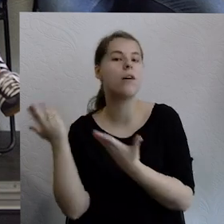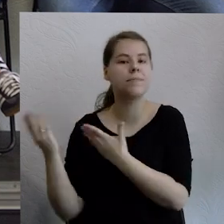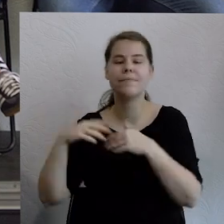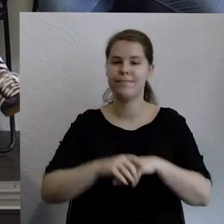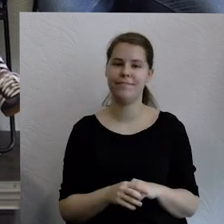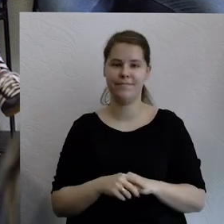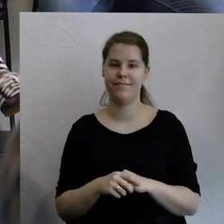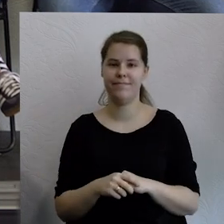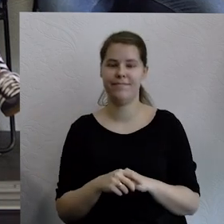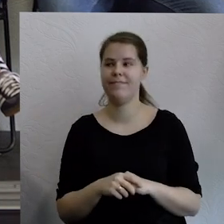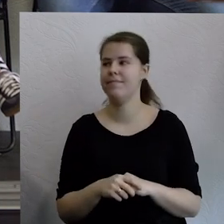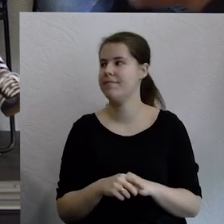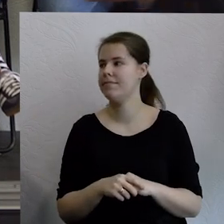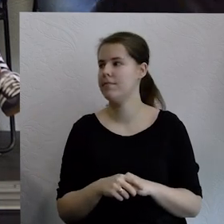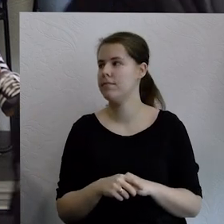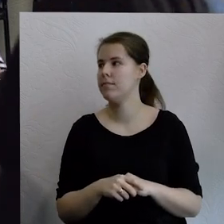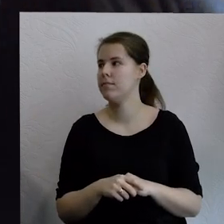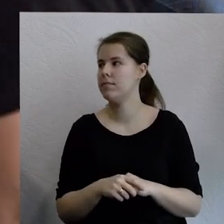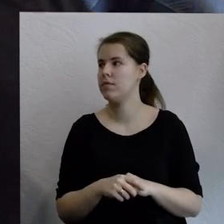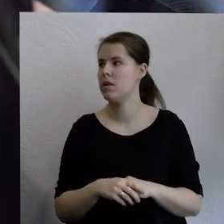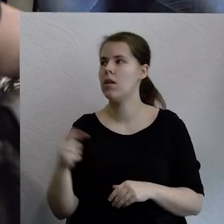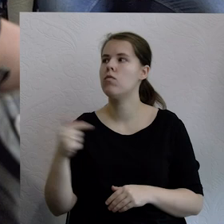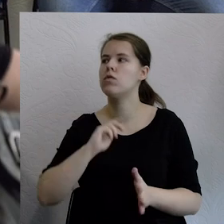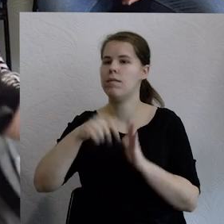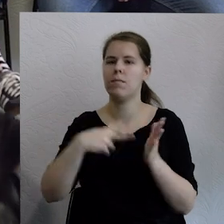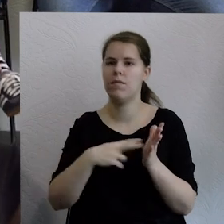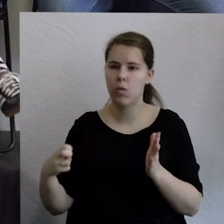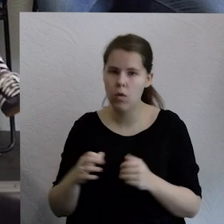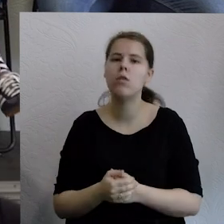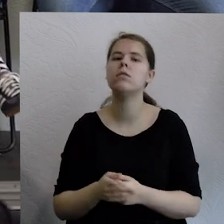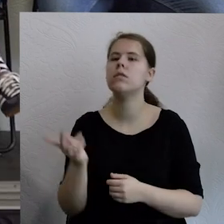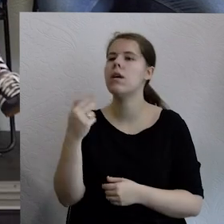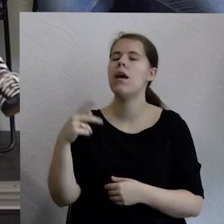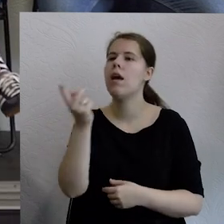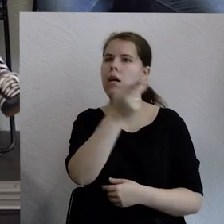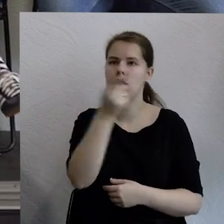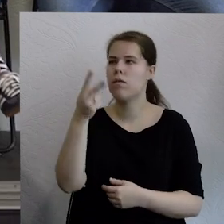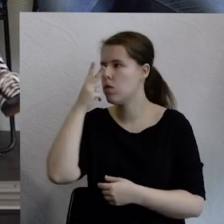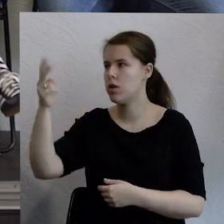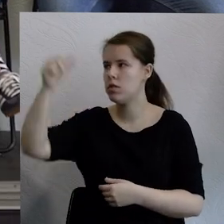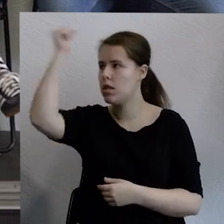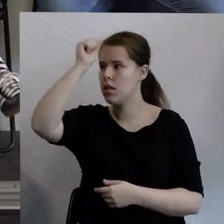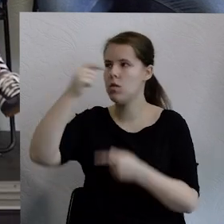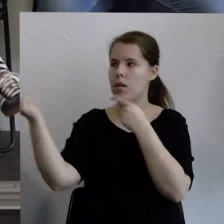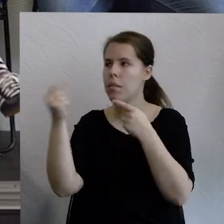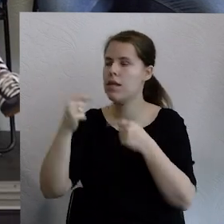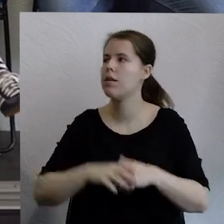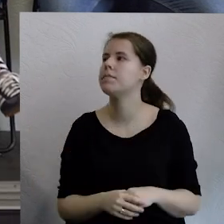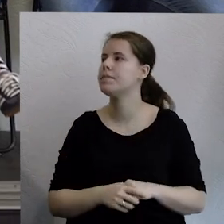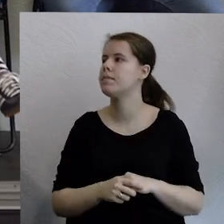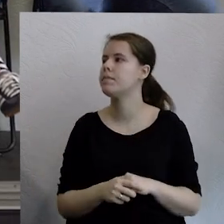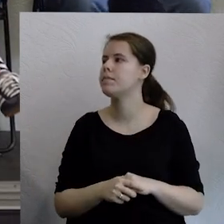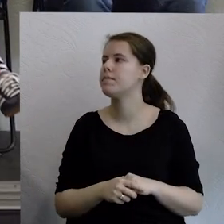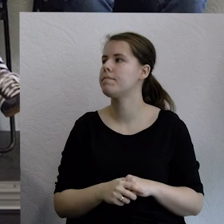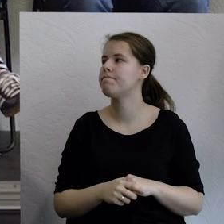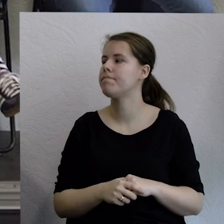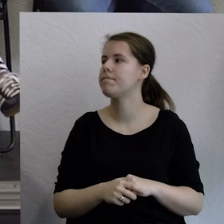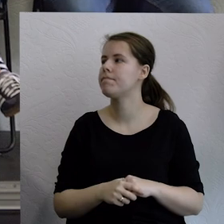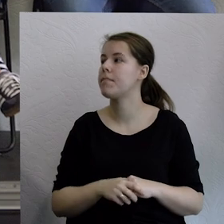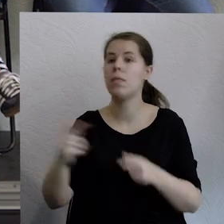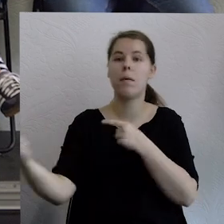brały